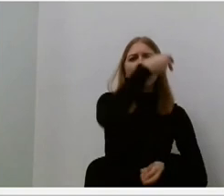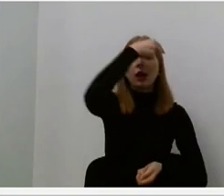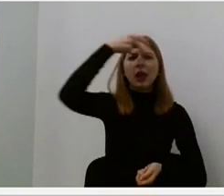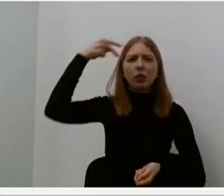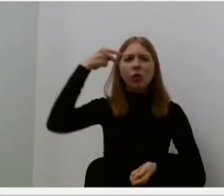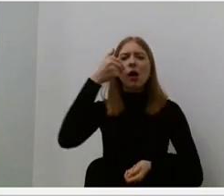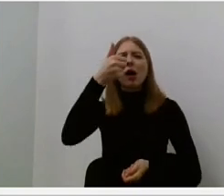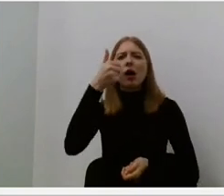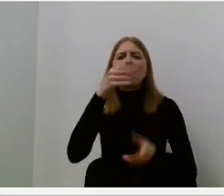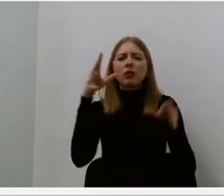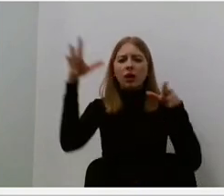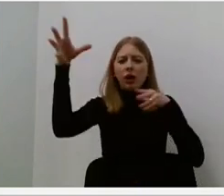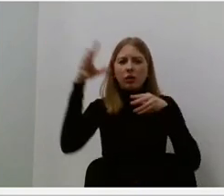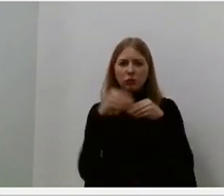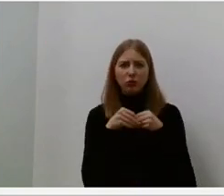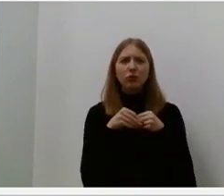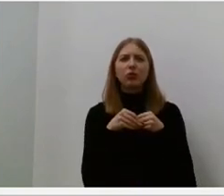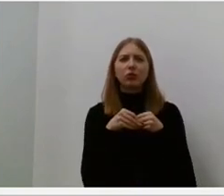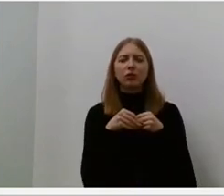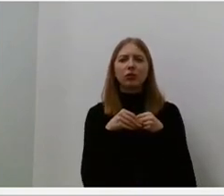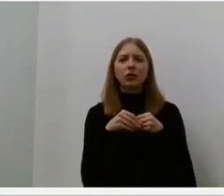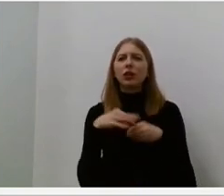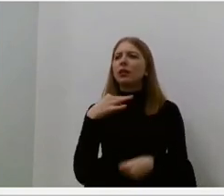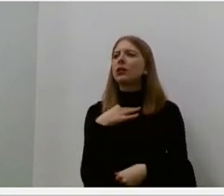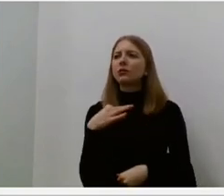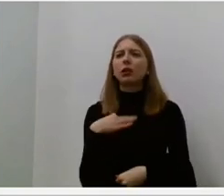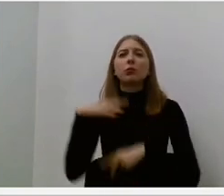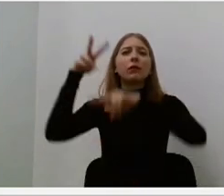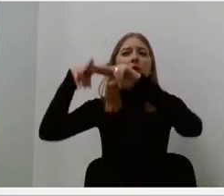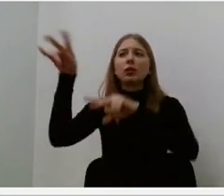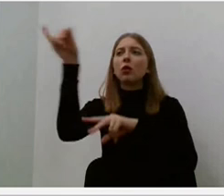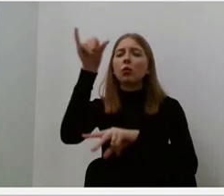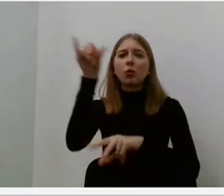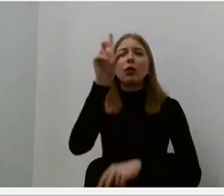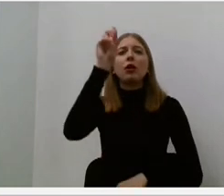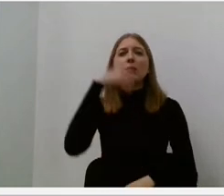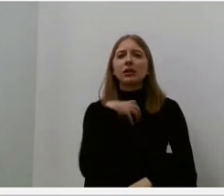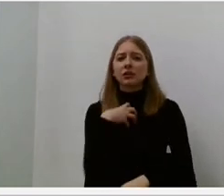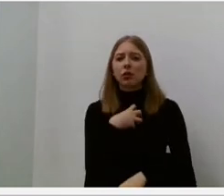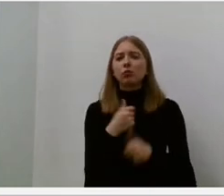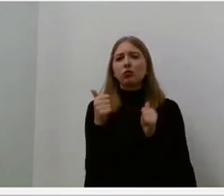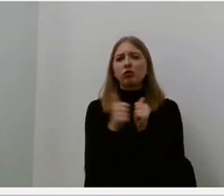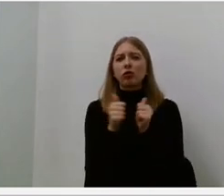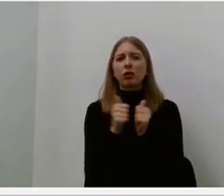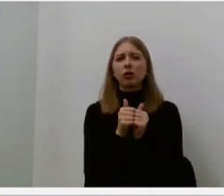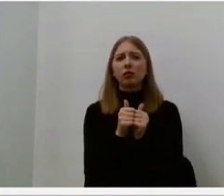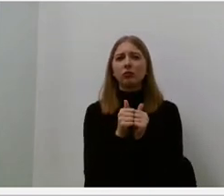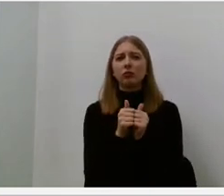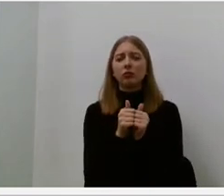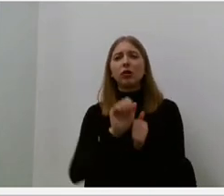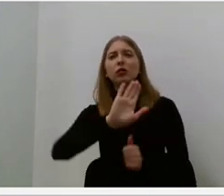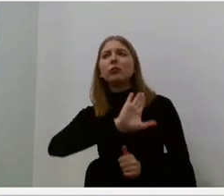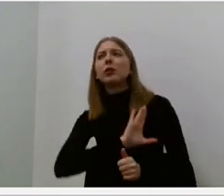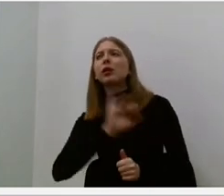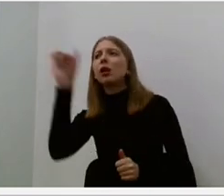yra toks didelis nuotolis, kai gyvųjų ir mirusjų pasaulį, kurie yra skirtingi, jie yra, na, tarba yra